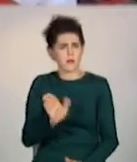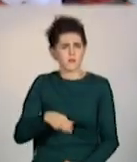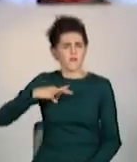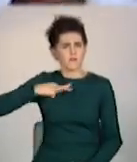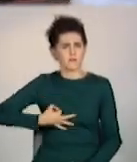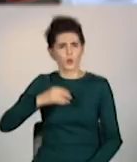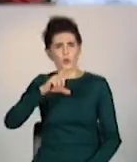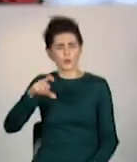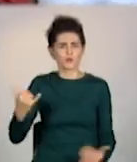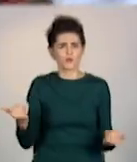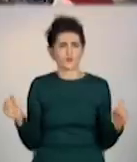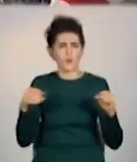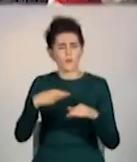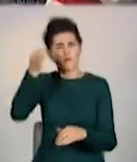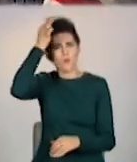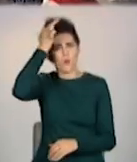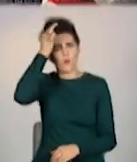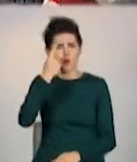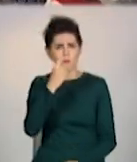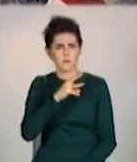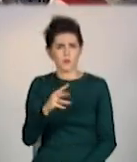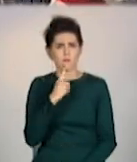Їхню пам'ять шанували сьогодні хвилиною мовчання.